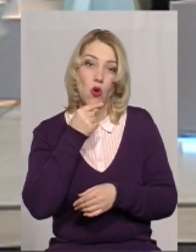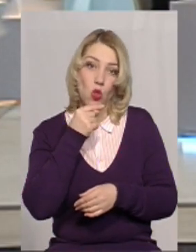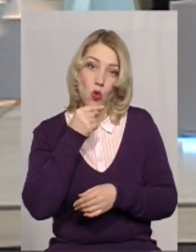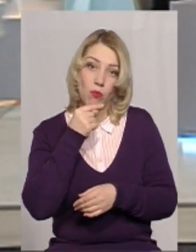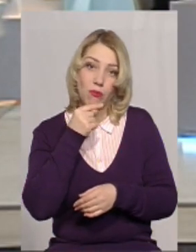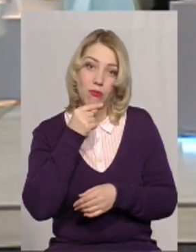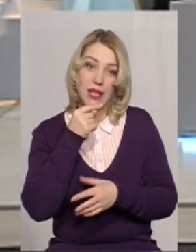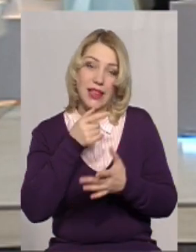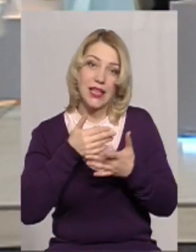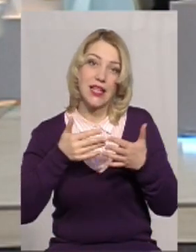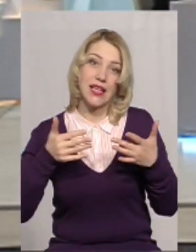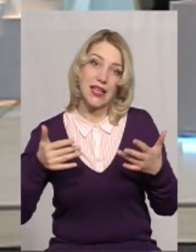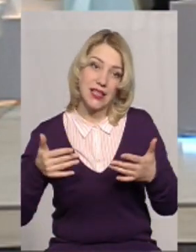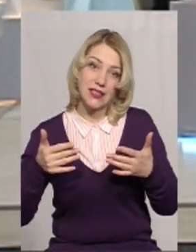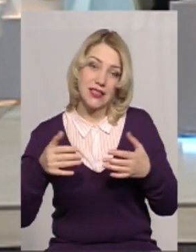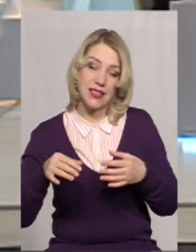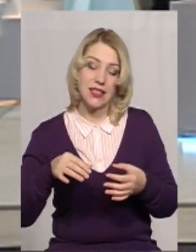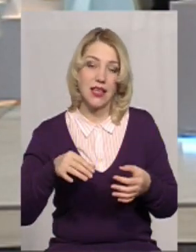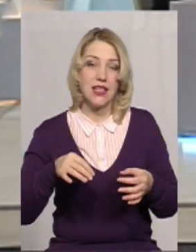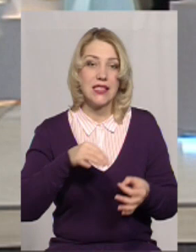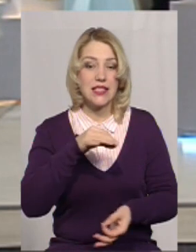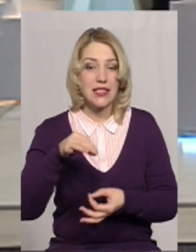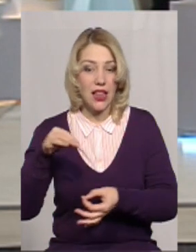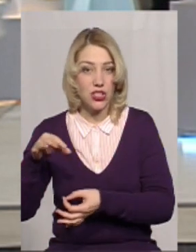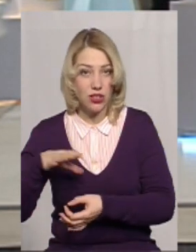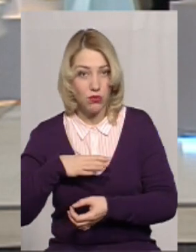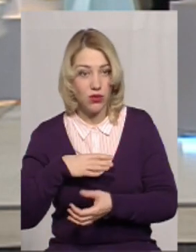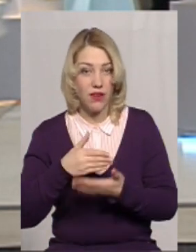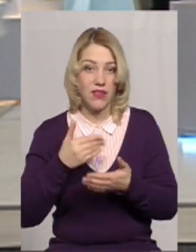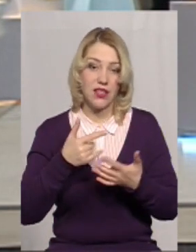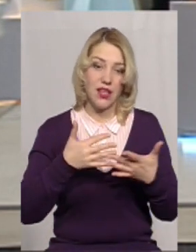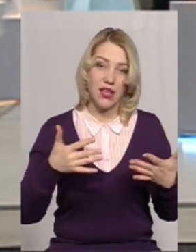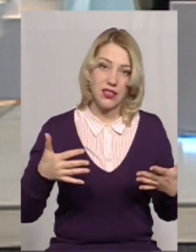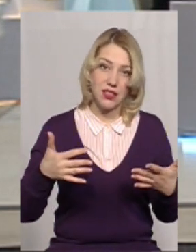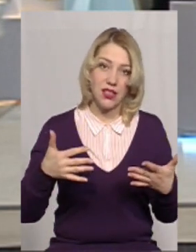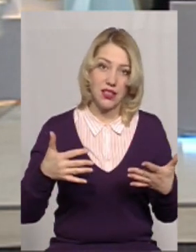зекономили різні там залишки, були від різних